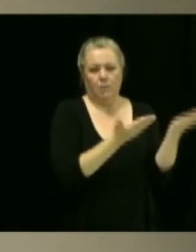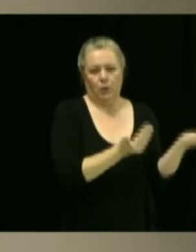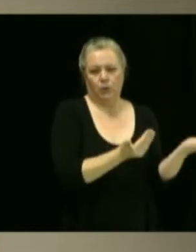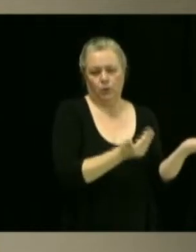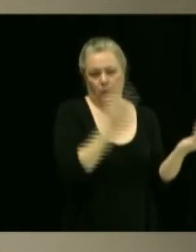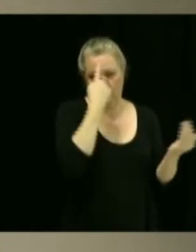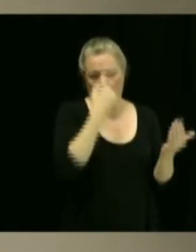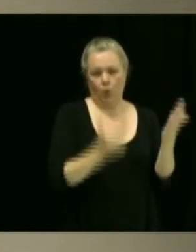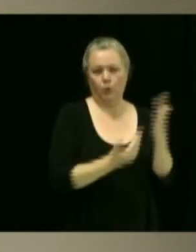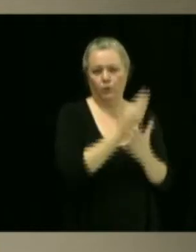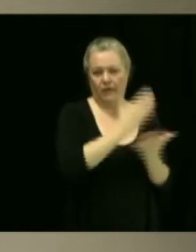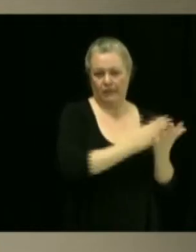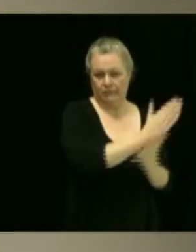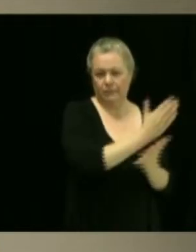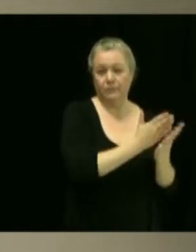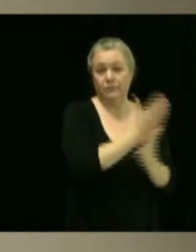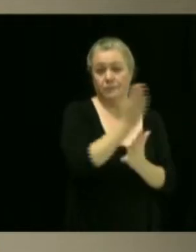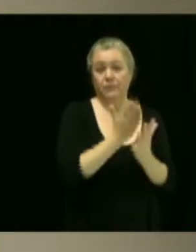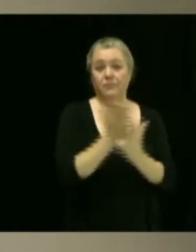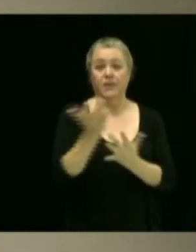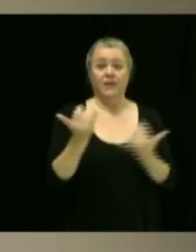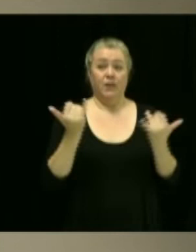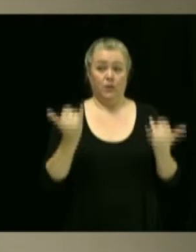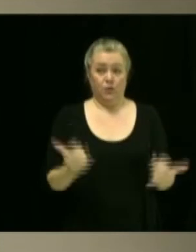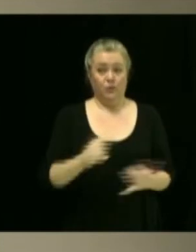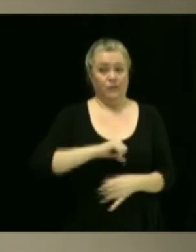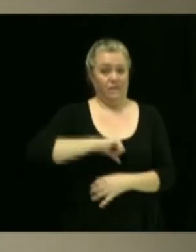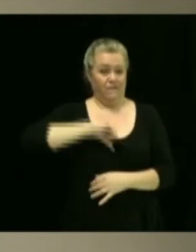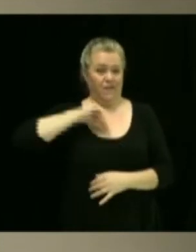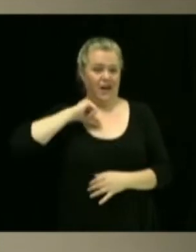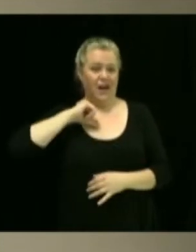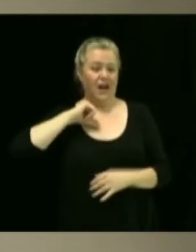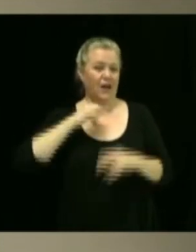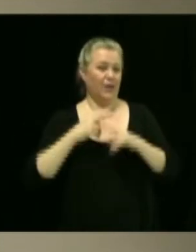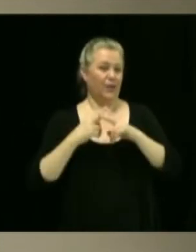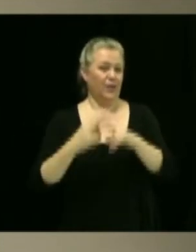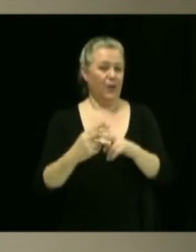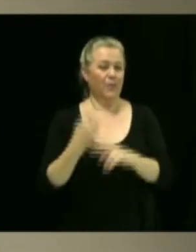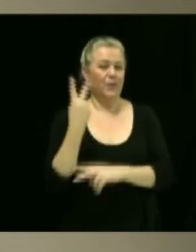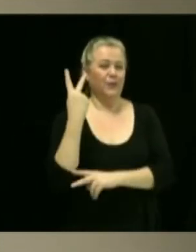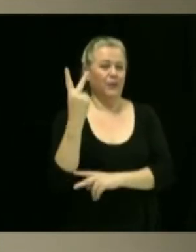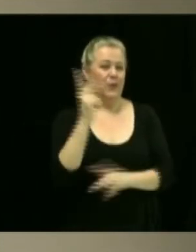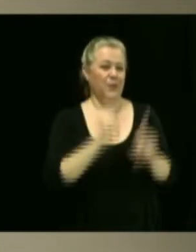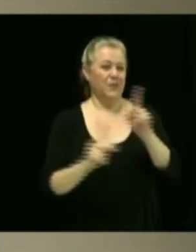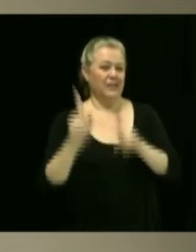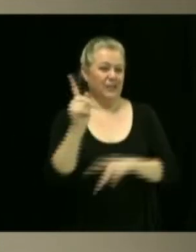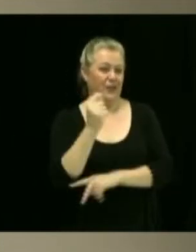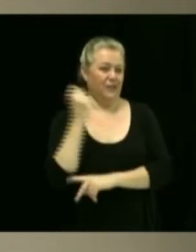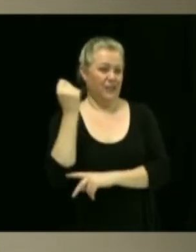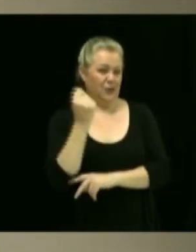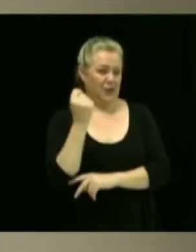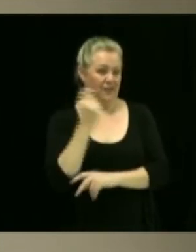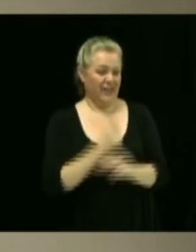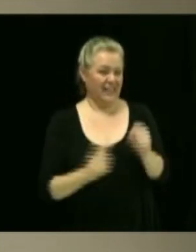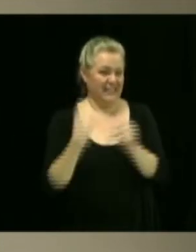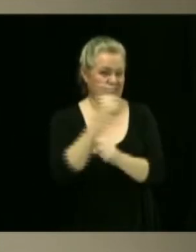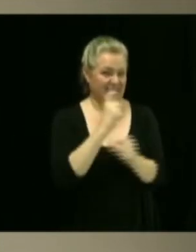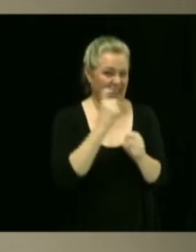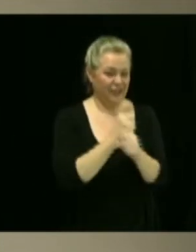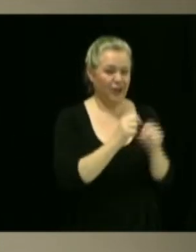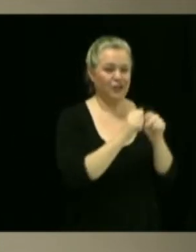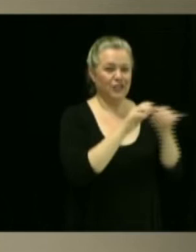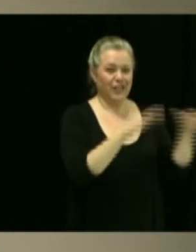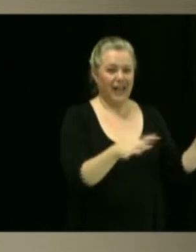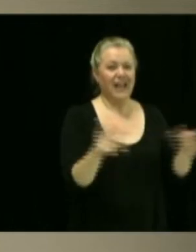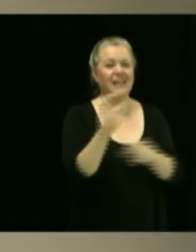Je suis donc excessivement fier aujourd'hui de procéder à la nomination de deux Victoria-Villois au poste de directeur général et directeur général